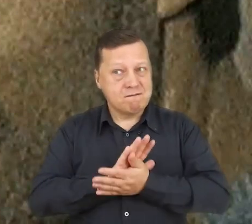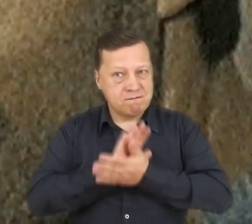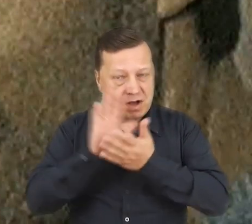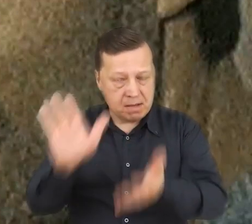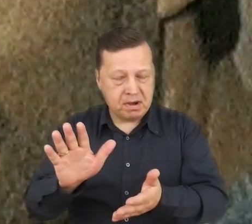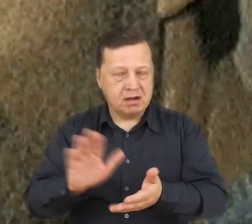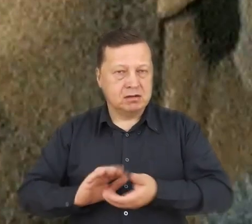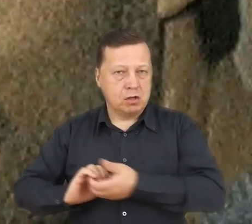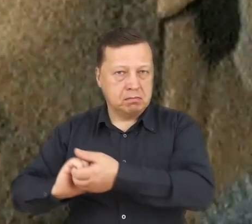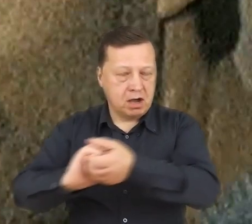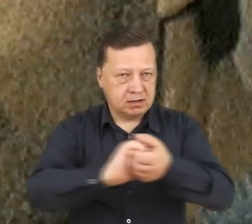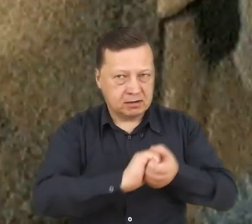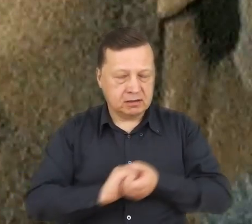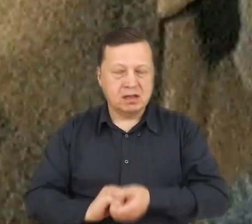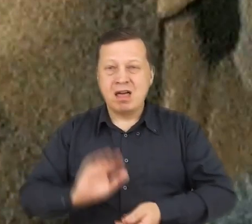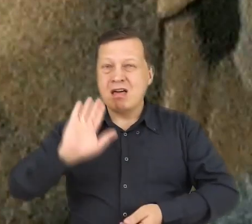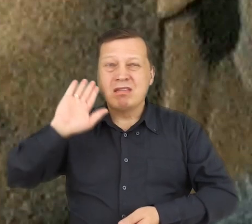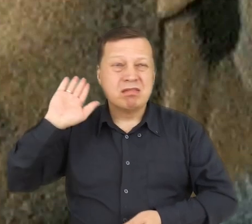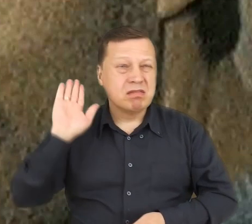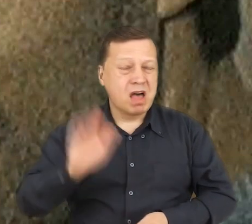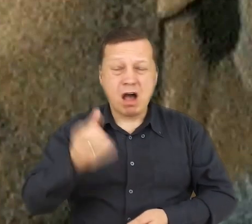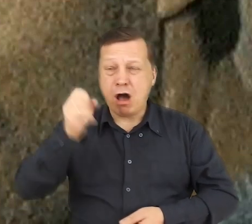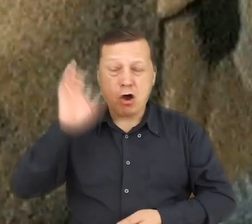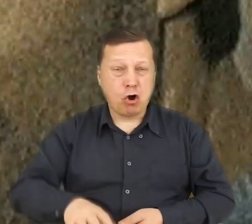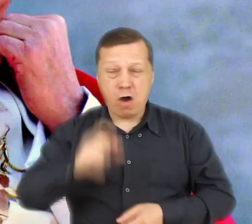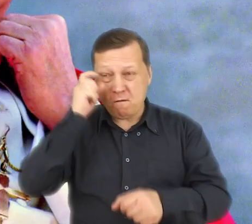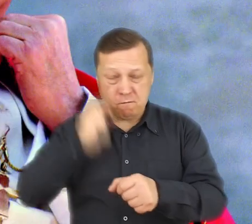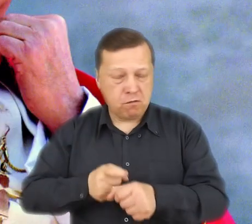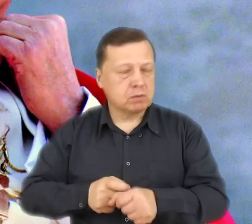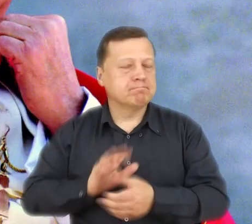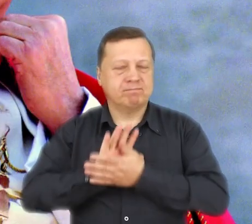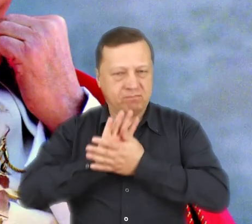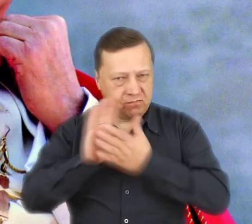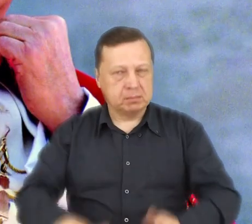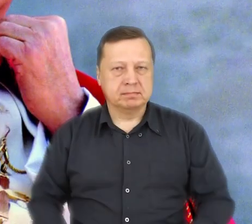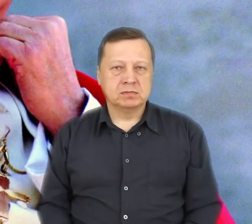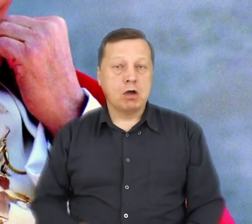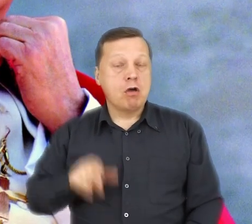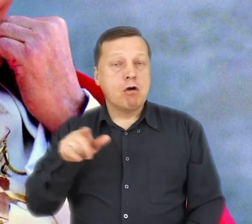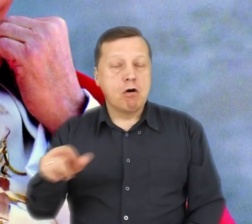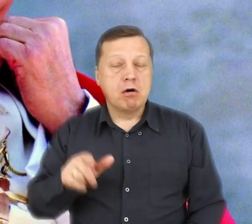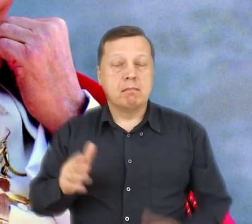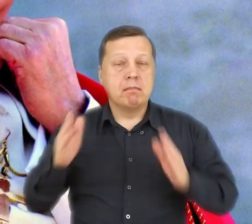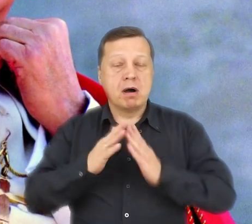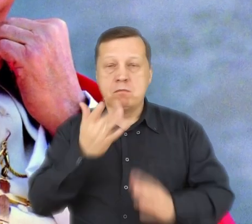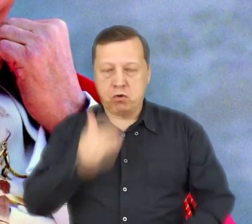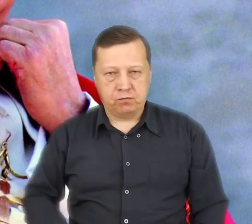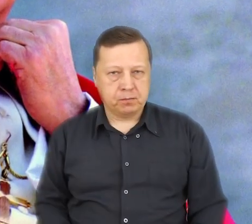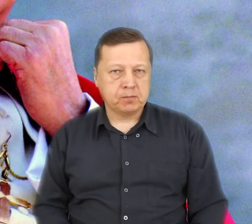przebaczania i pojednania nawet z największymi wrogami. Mówił